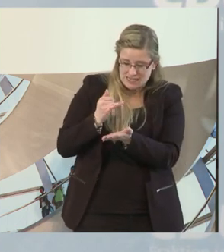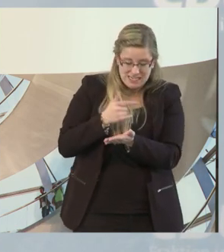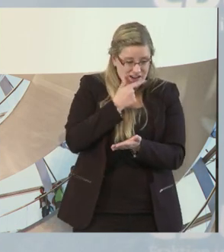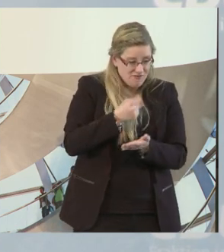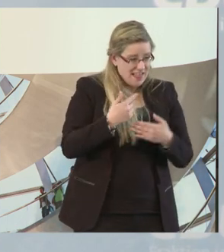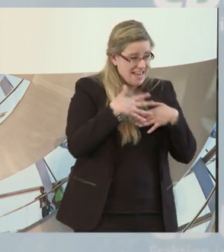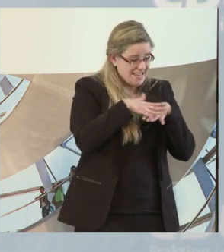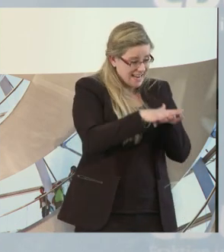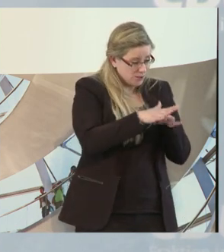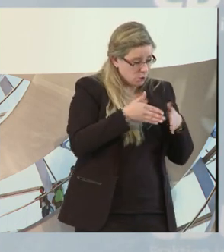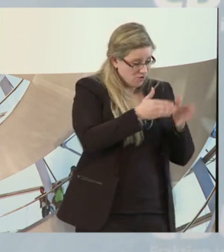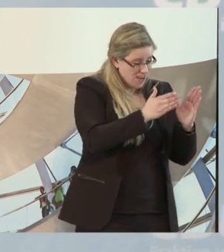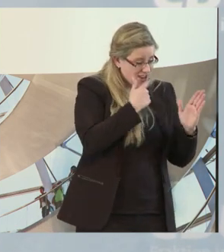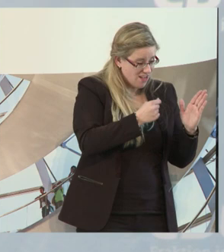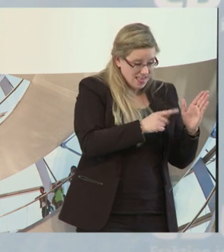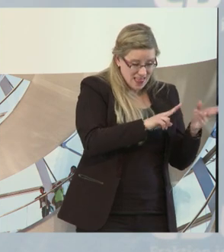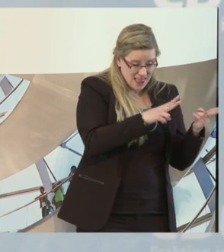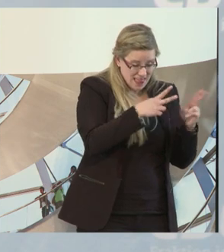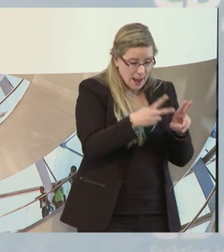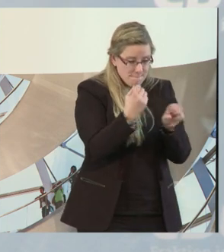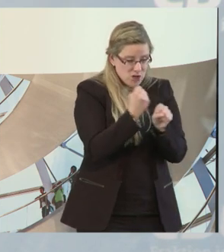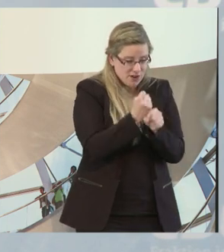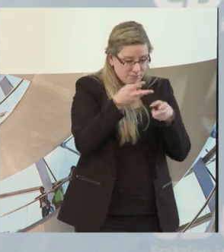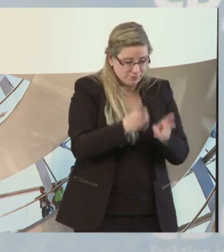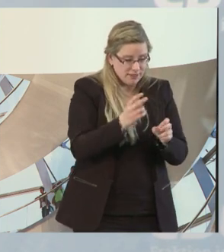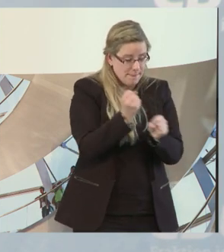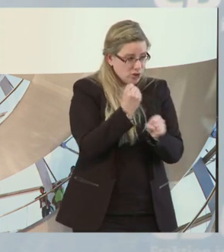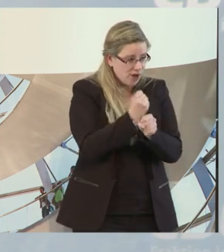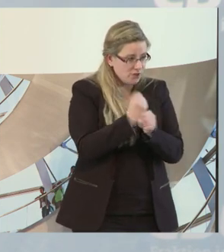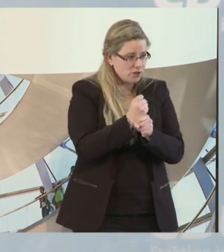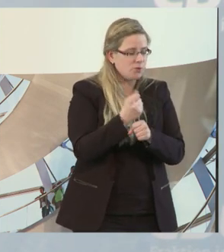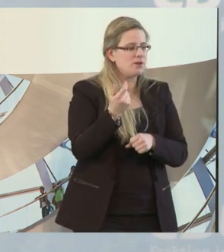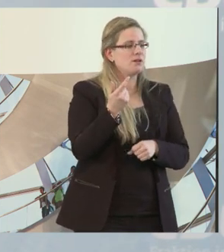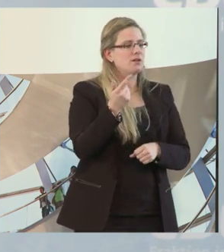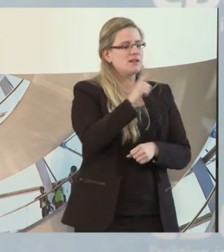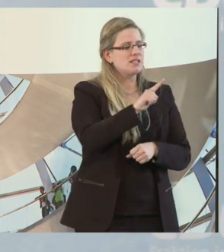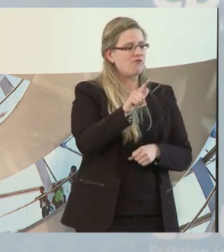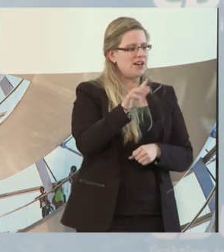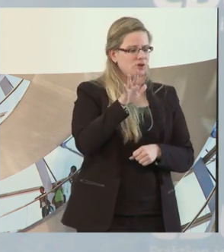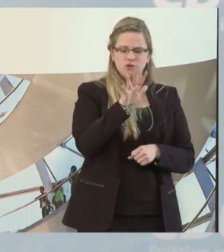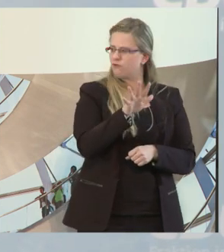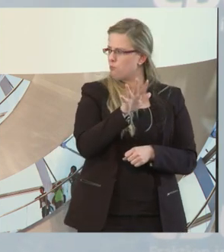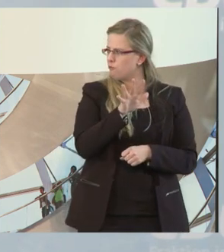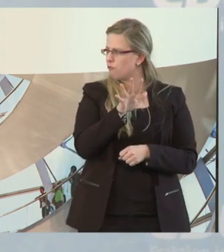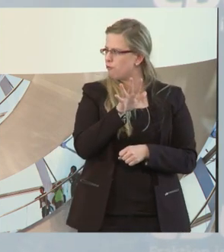Beschäftigung zu bringen. Ich mache den Wurf nach heute. 2005 wurden wir dann auch wieder Bildungsträger, wir wurden